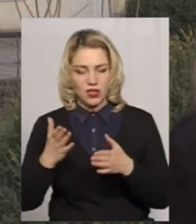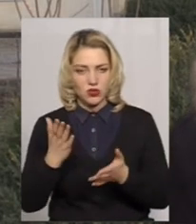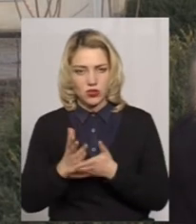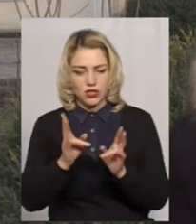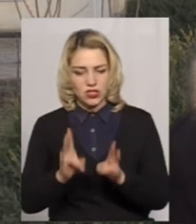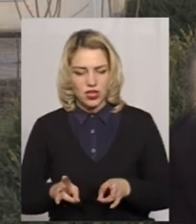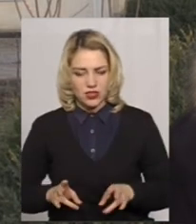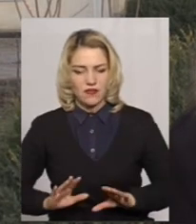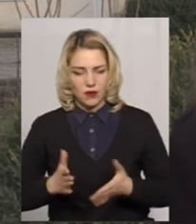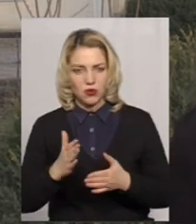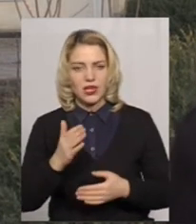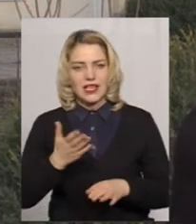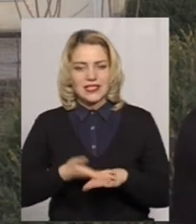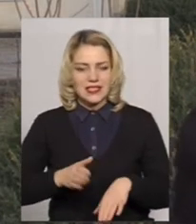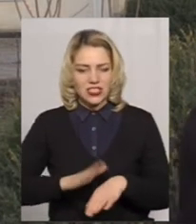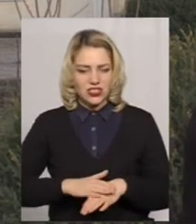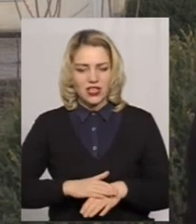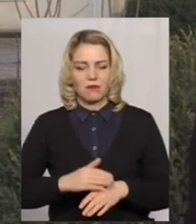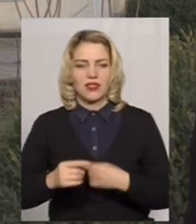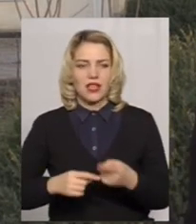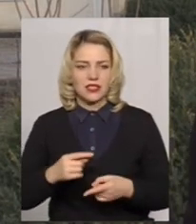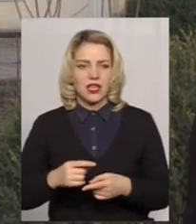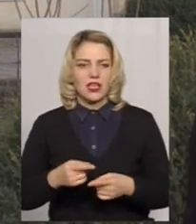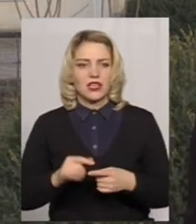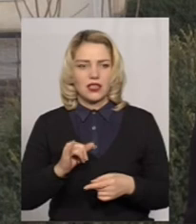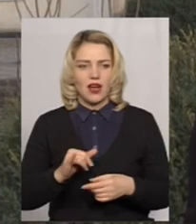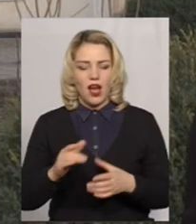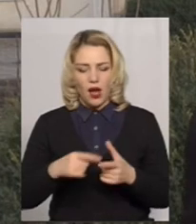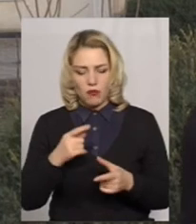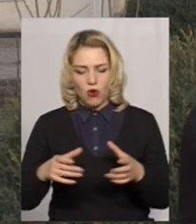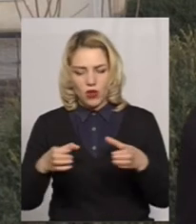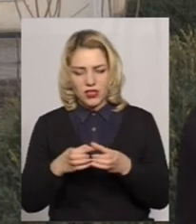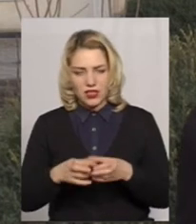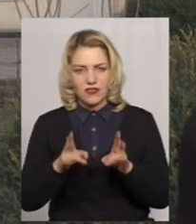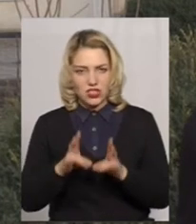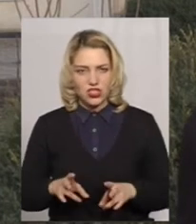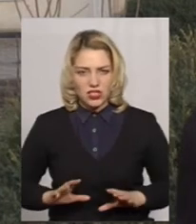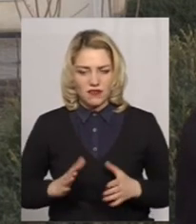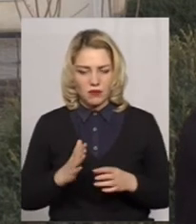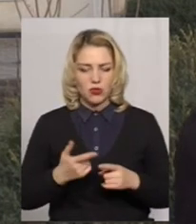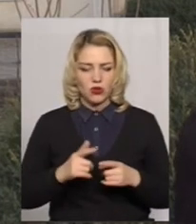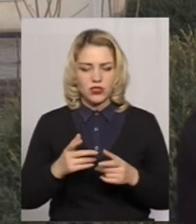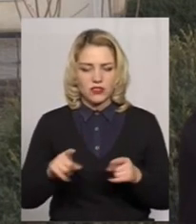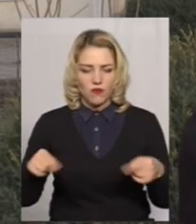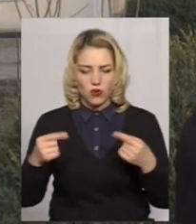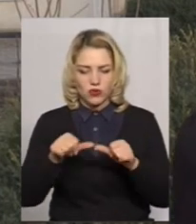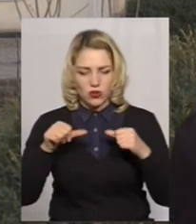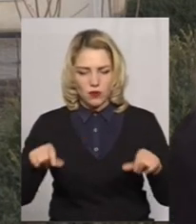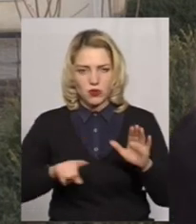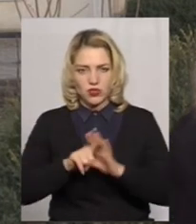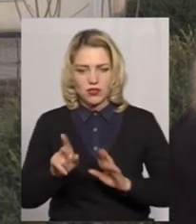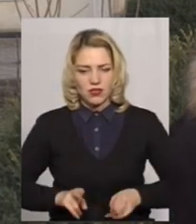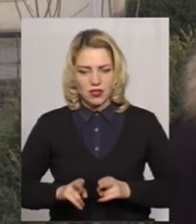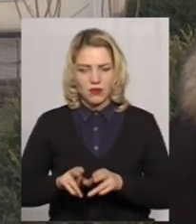випадках з тяжкими наслідками або колективний нещасний випадок, створюється відповідна комісія, порушується кримінальна